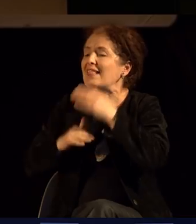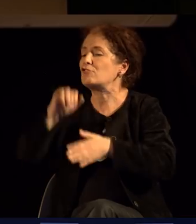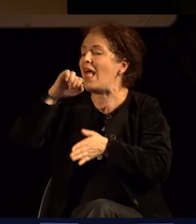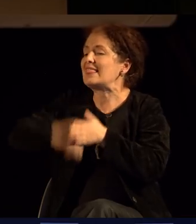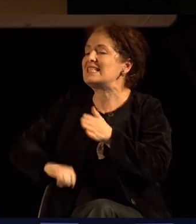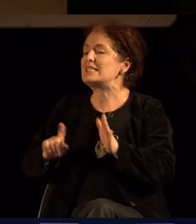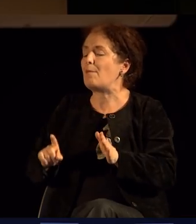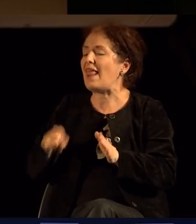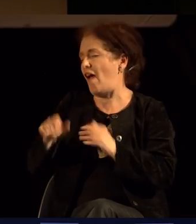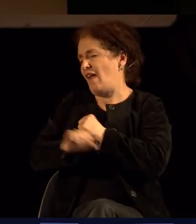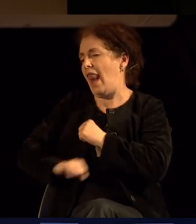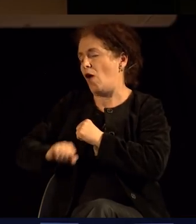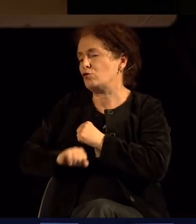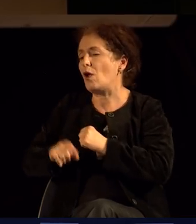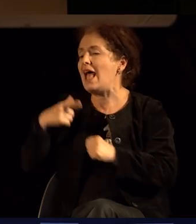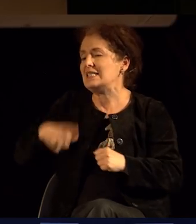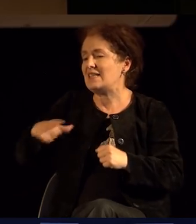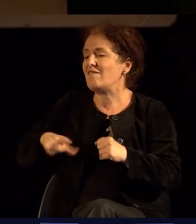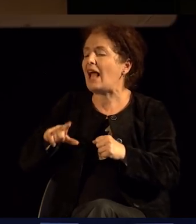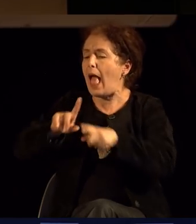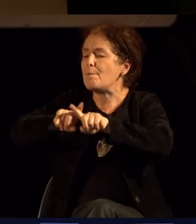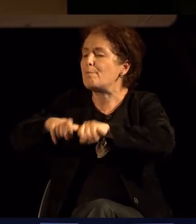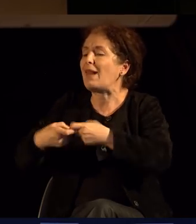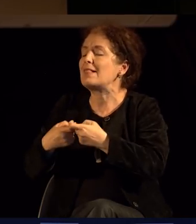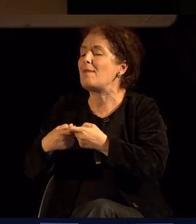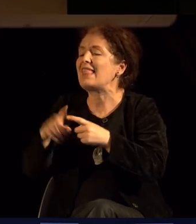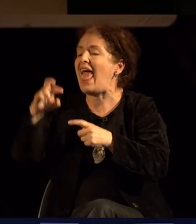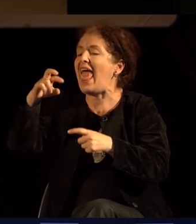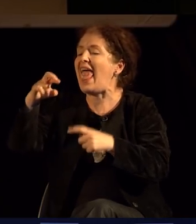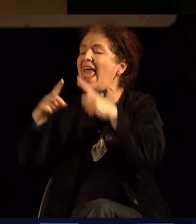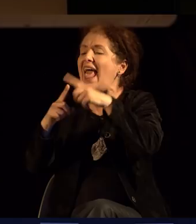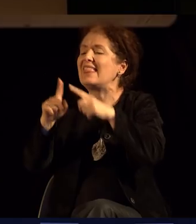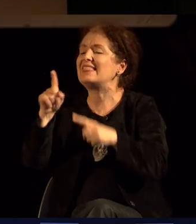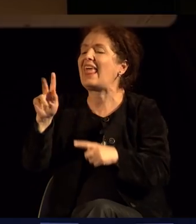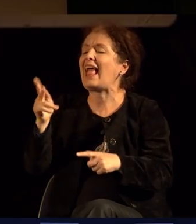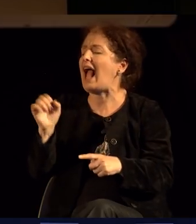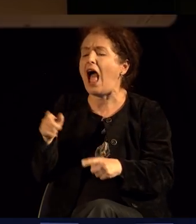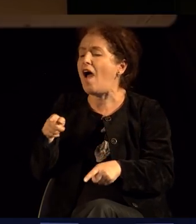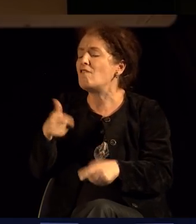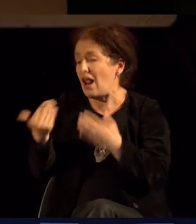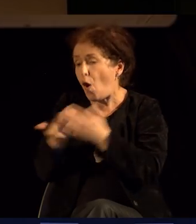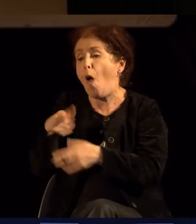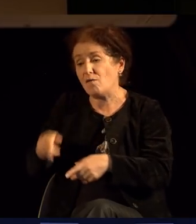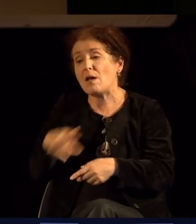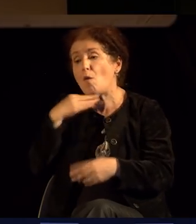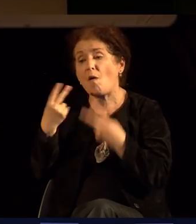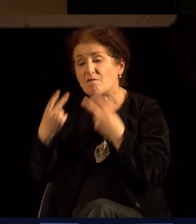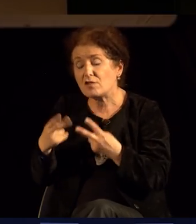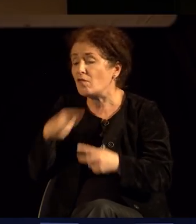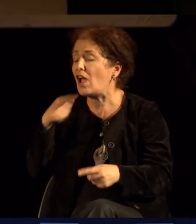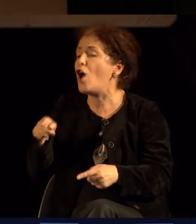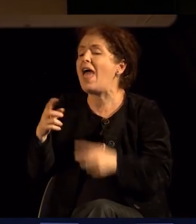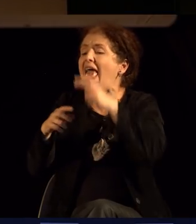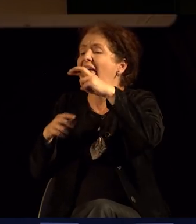која се нарекува етика. По дефиниција етика се дефинира како филозофска